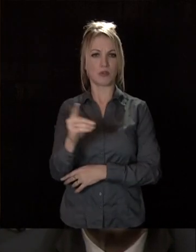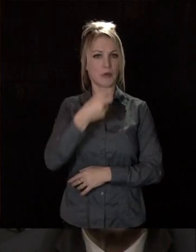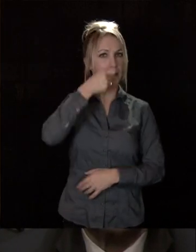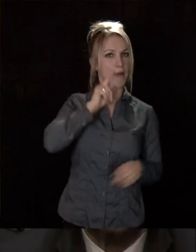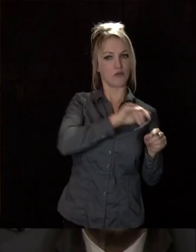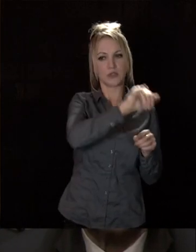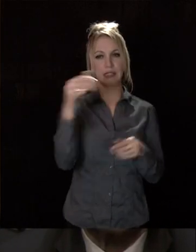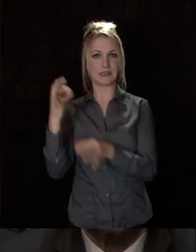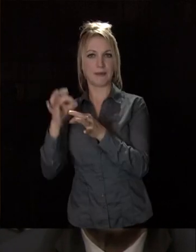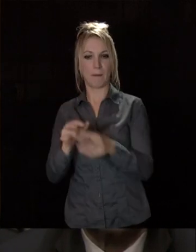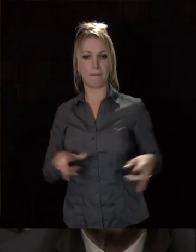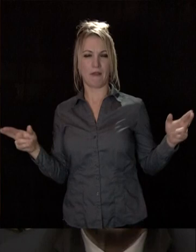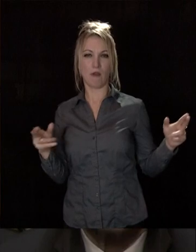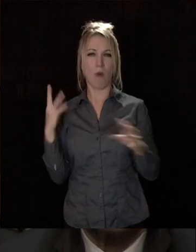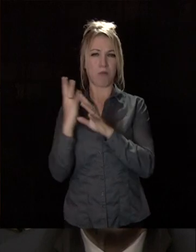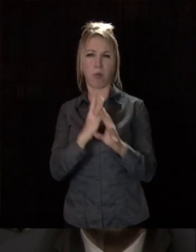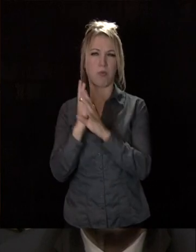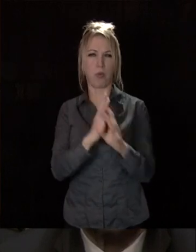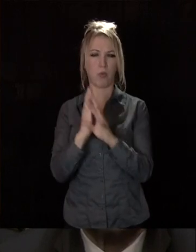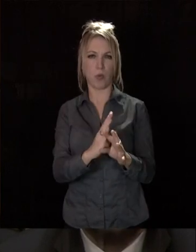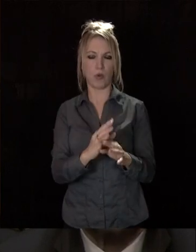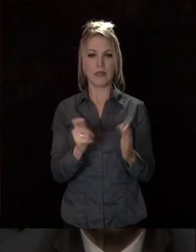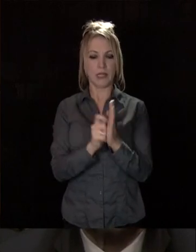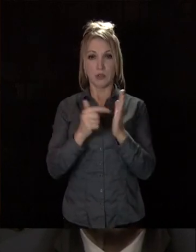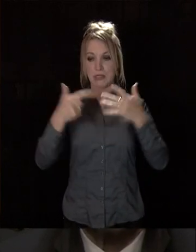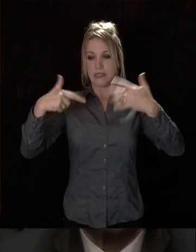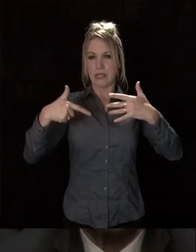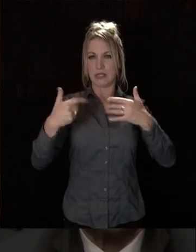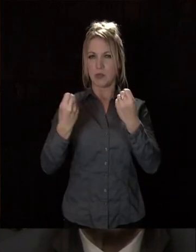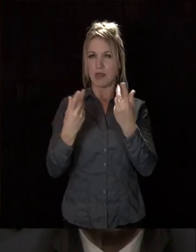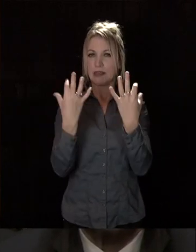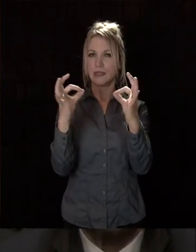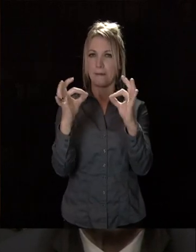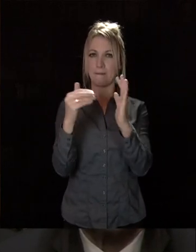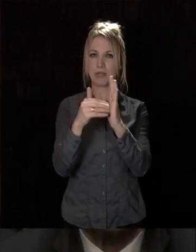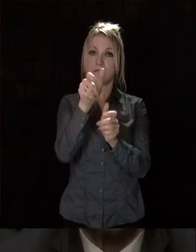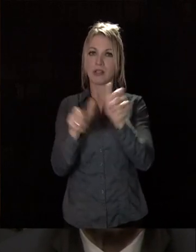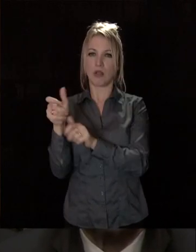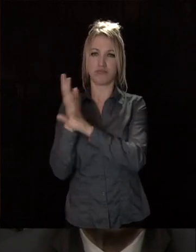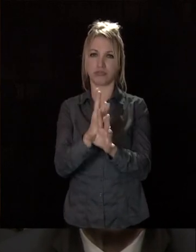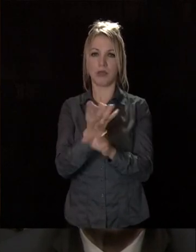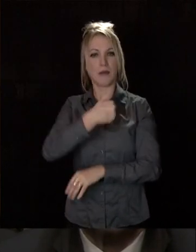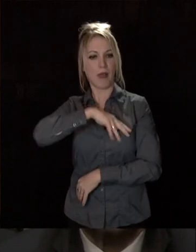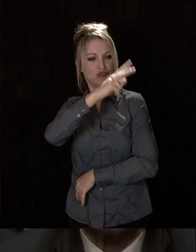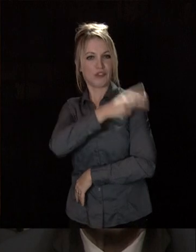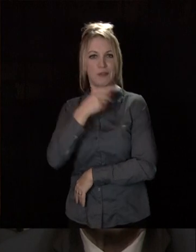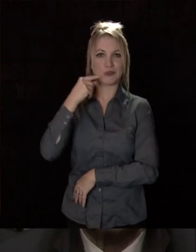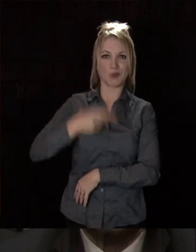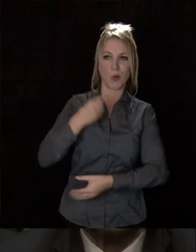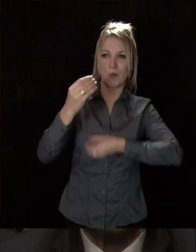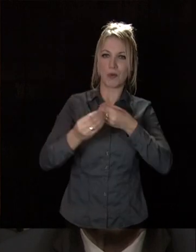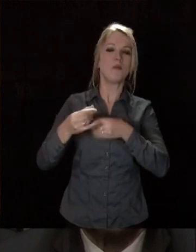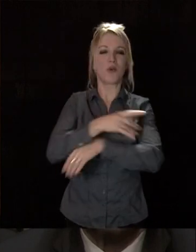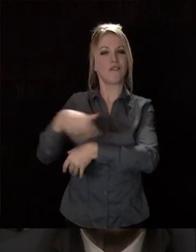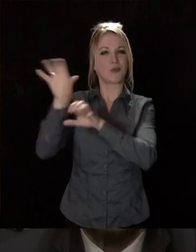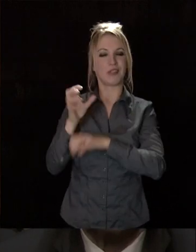un succès considérable. Pour 2017, il a attiré plus de 10 000 personnes grâce au chef de Dijon et de la Bourgogne